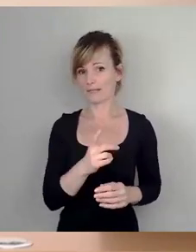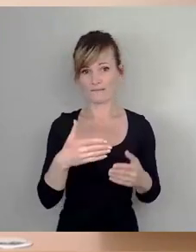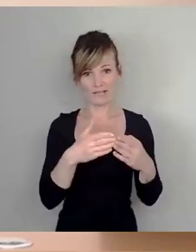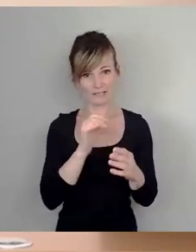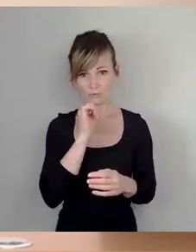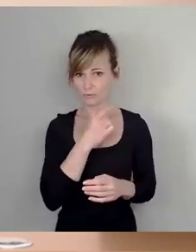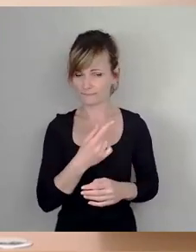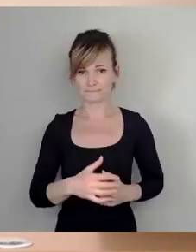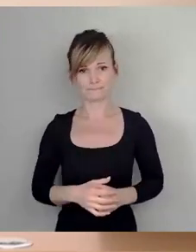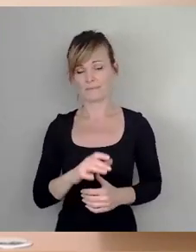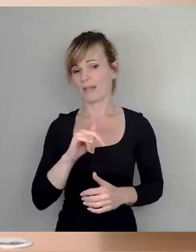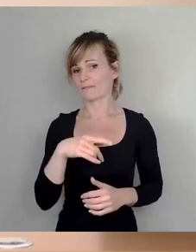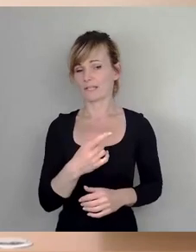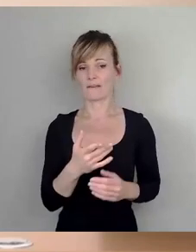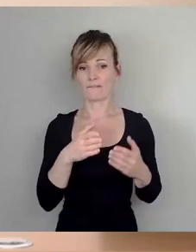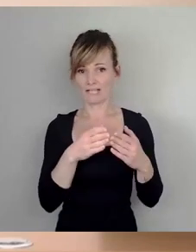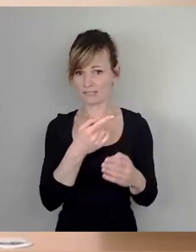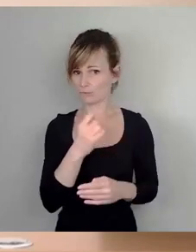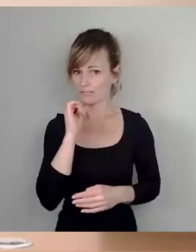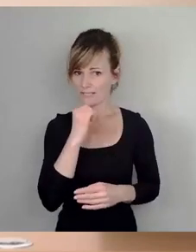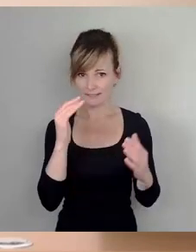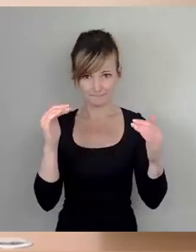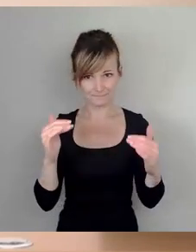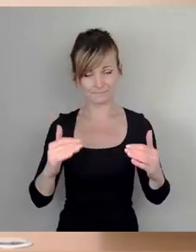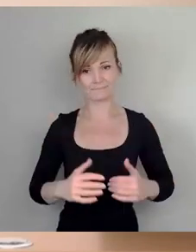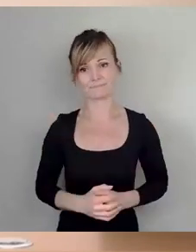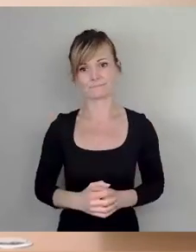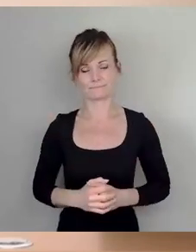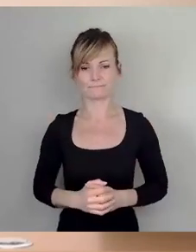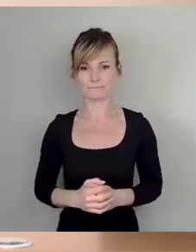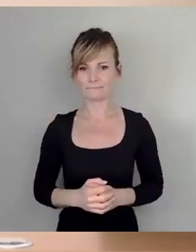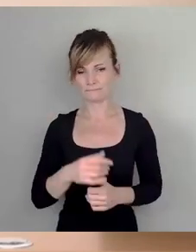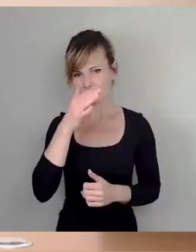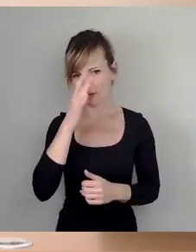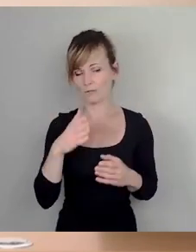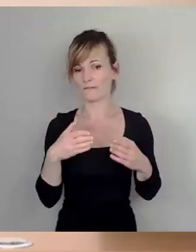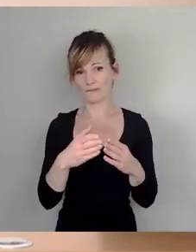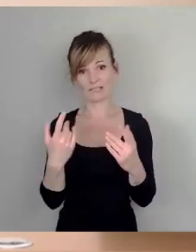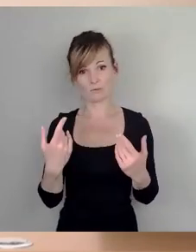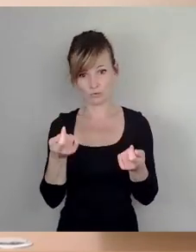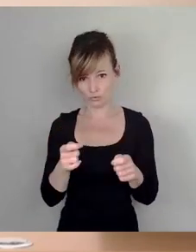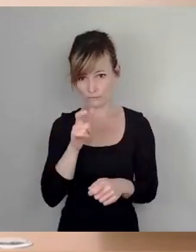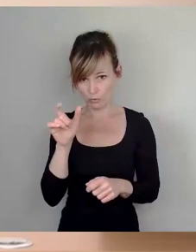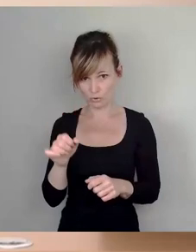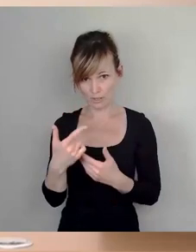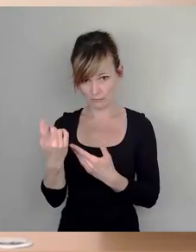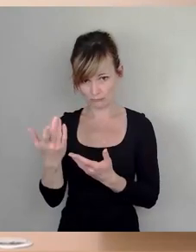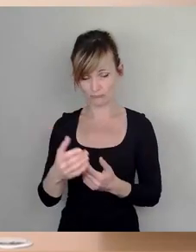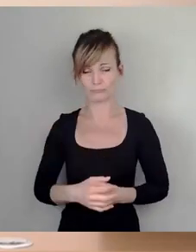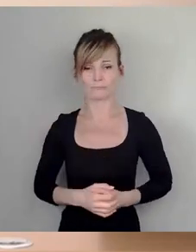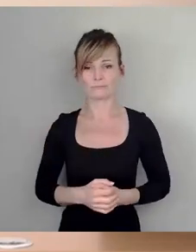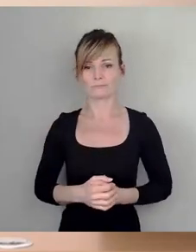AfD-Fraktion. Nein. Grüne Fraktion kann dann das Schlusswort halten, wenn sie möchte.